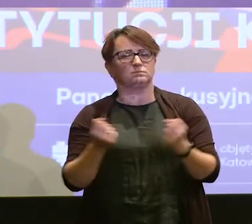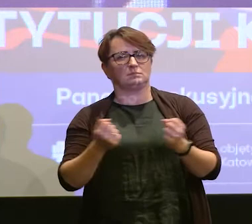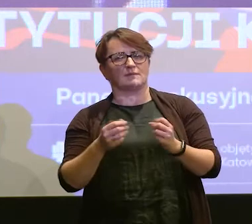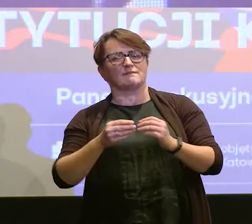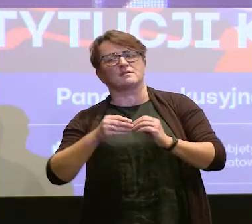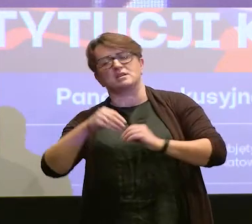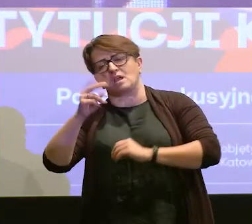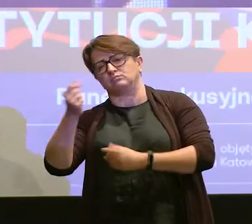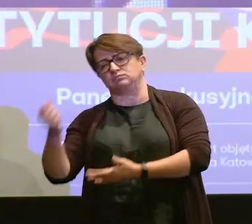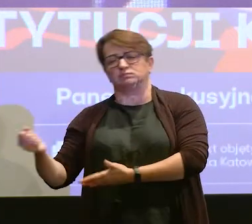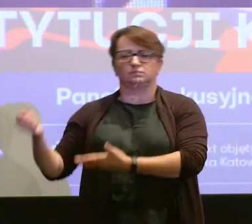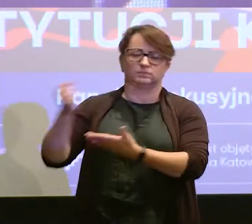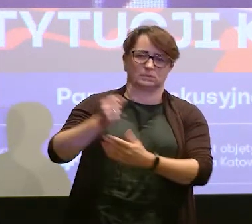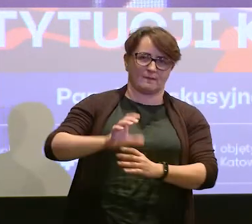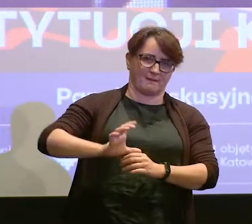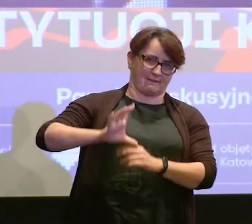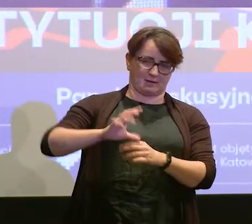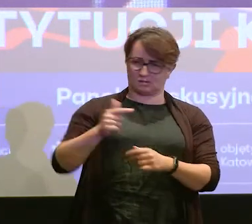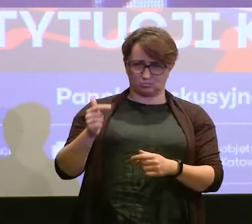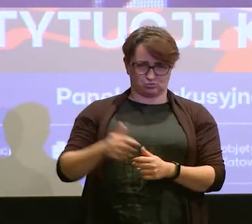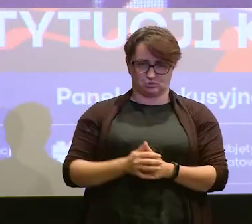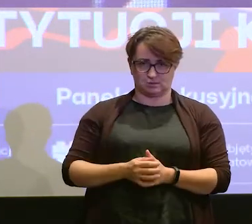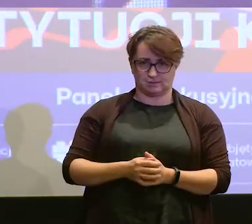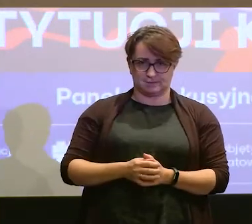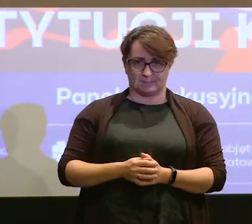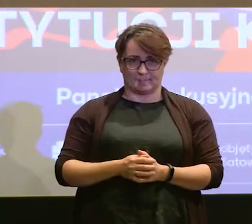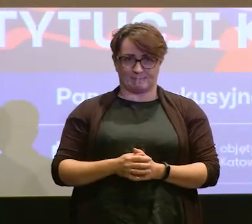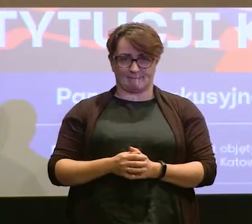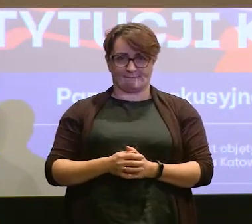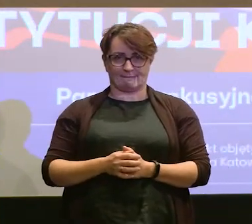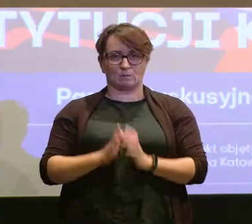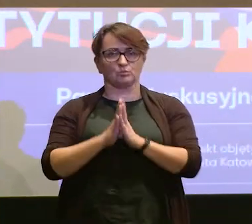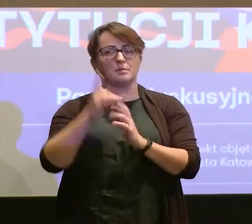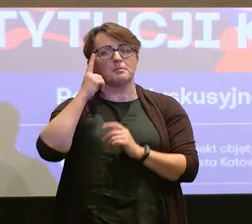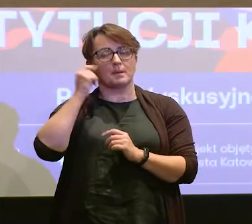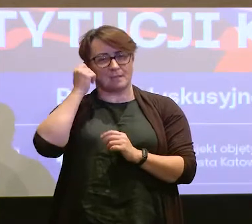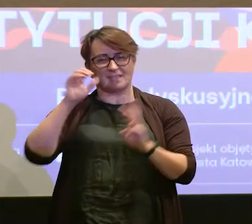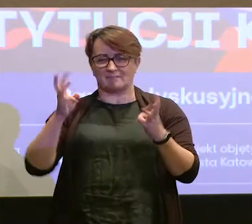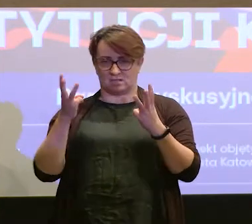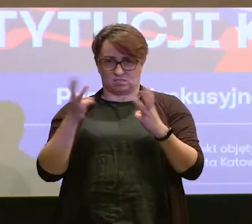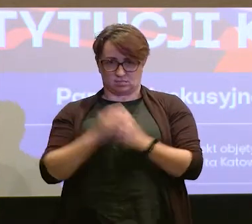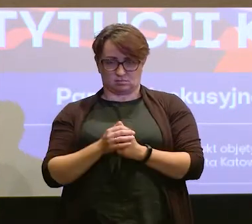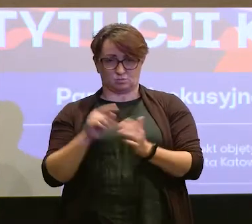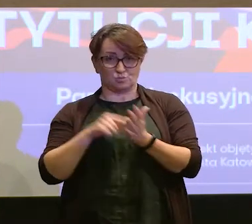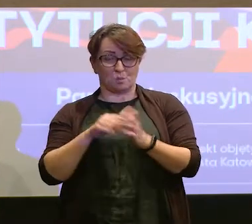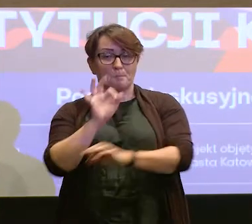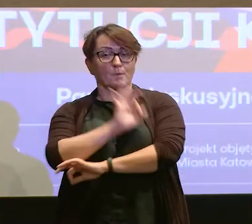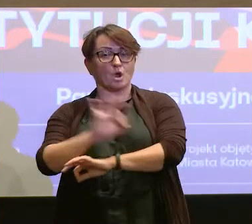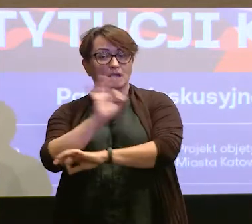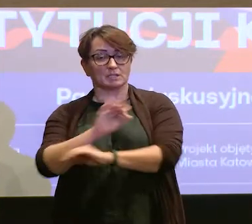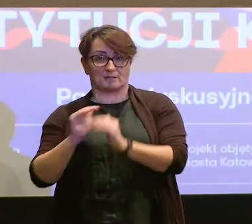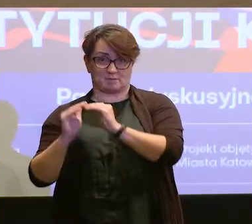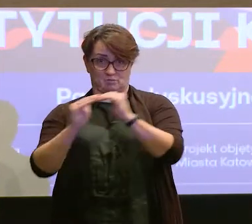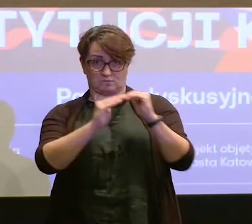wielkich nakładów finansowych. Pamiętajmy najważniejsze o tym projektowaniu